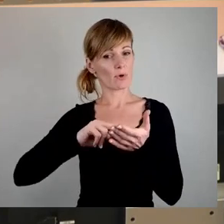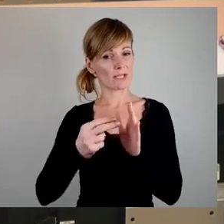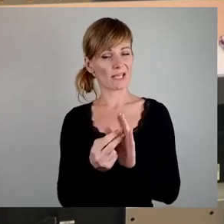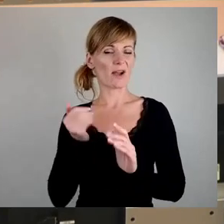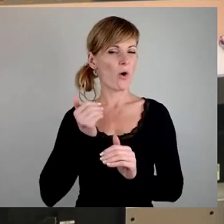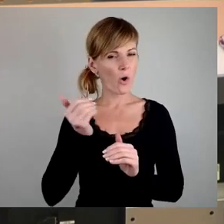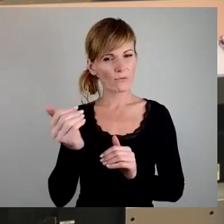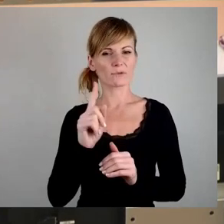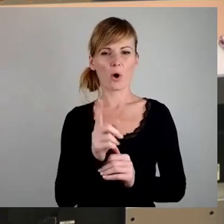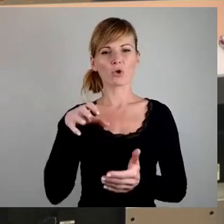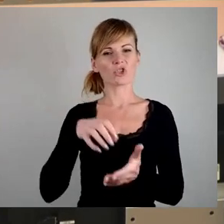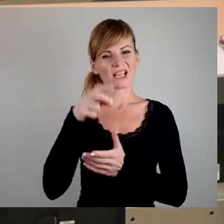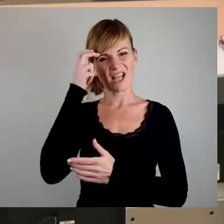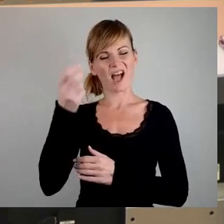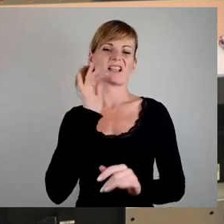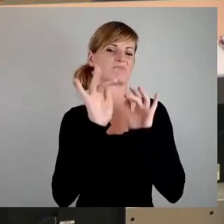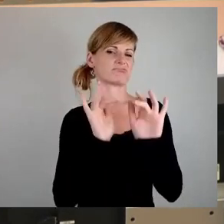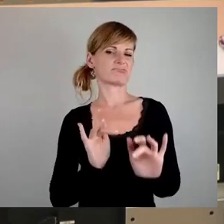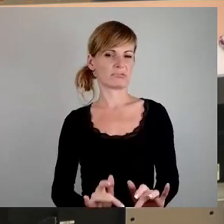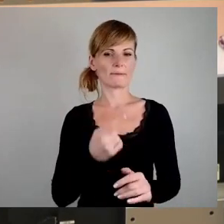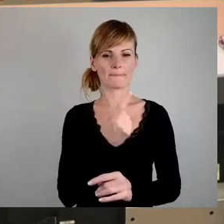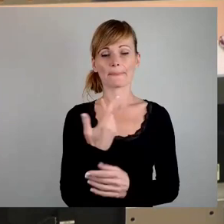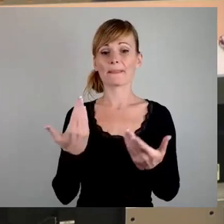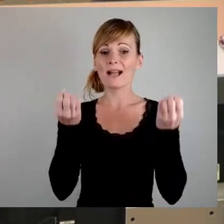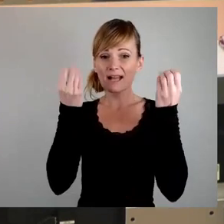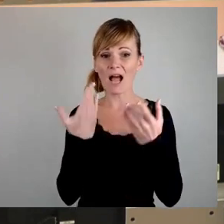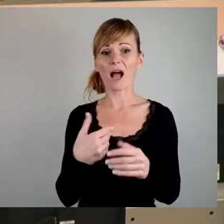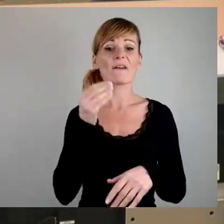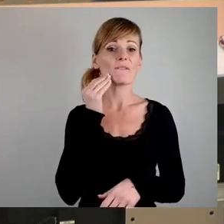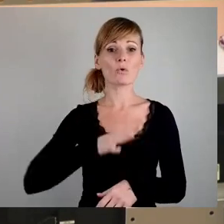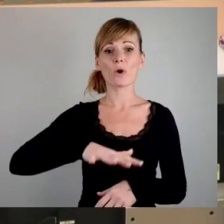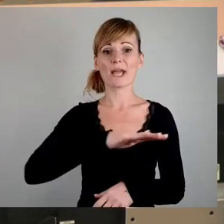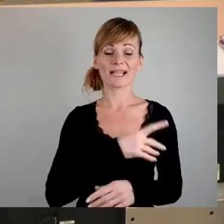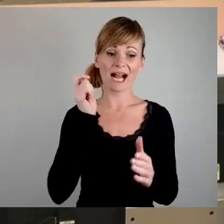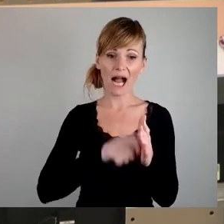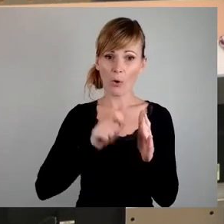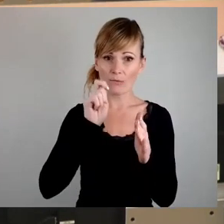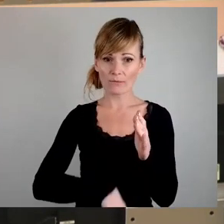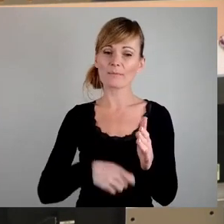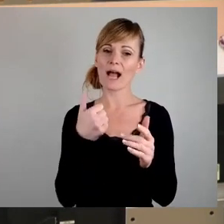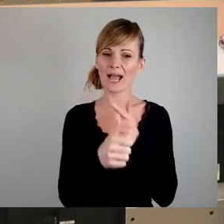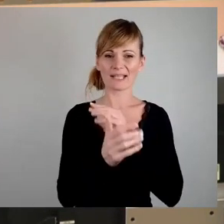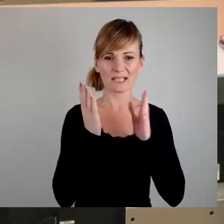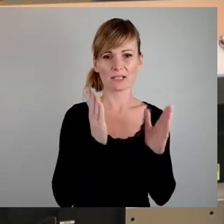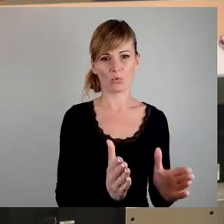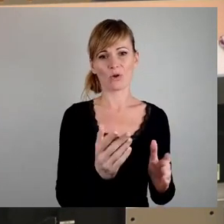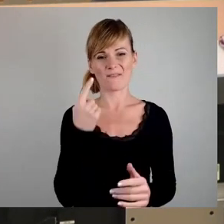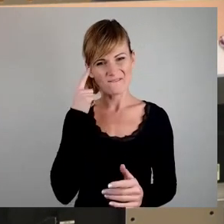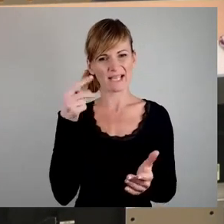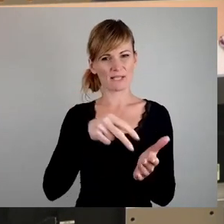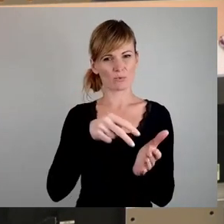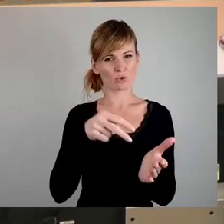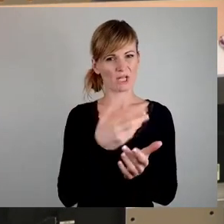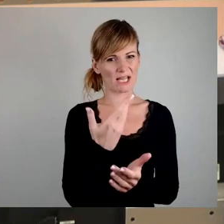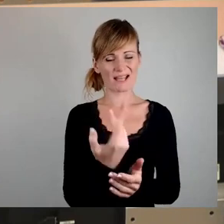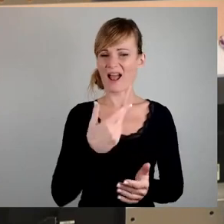raus. Es ist ja das eine, diese Wohnungen zu kaufen und wir wissen, in welchem Zustand diese Wohnungen sind. Sie sind lange Zeit nicht generalsaniert worden,